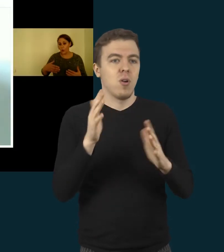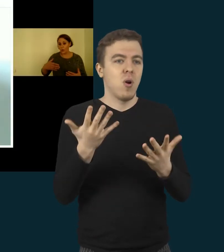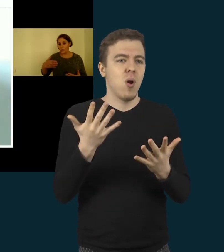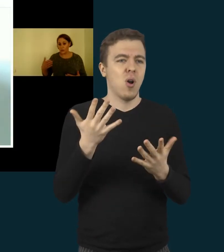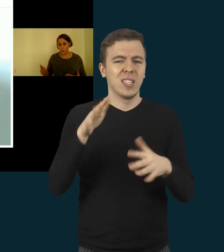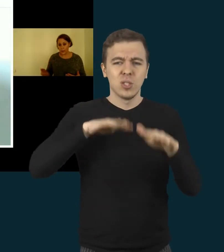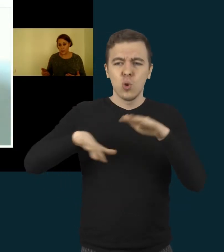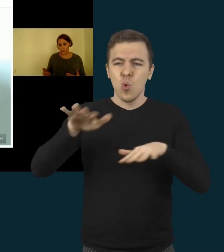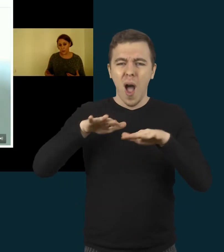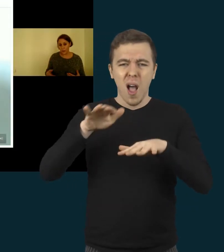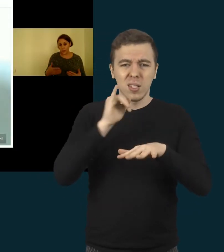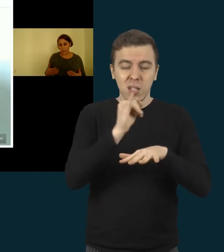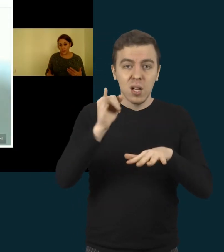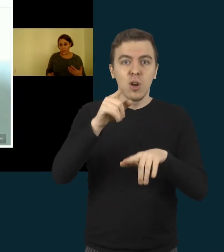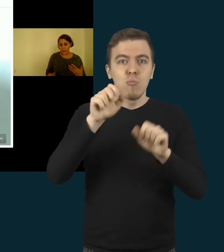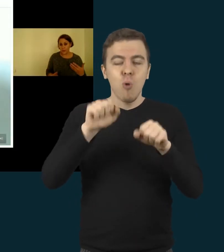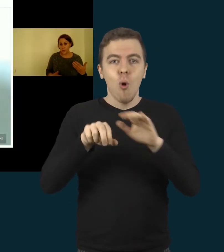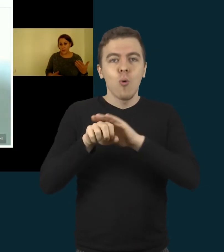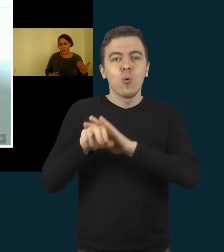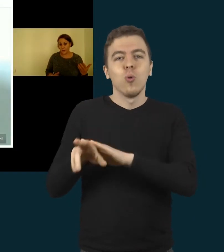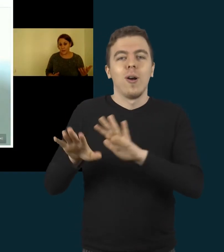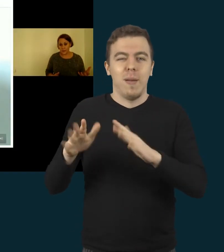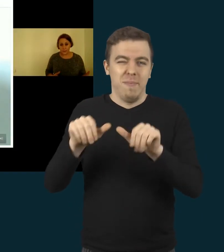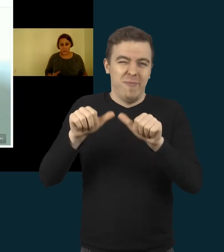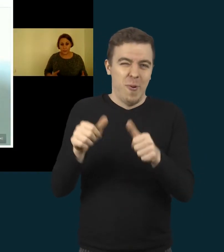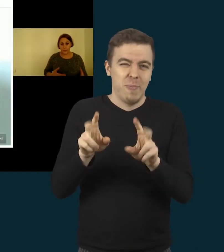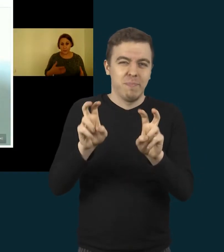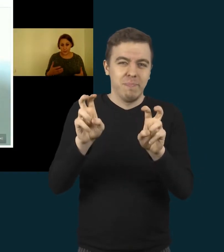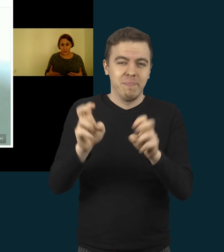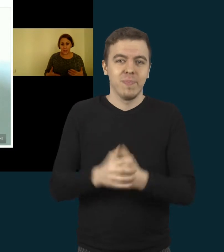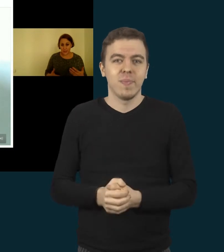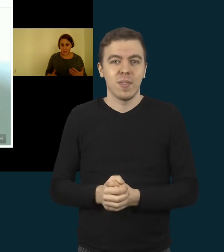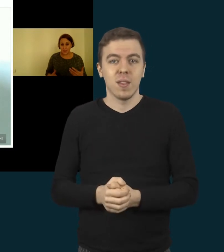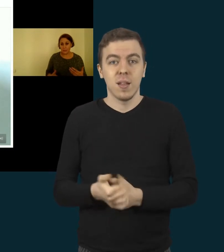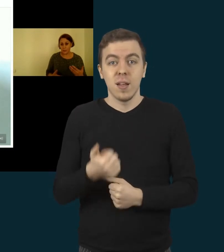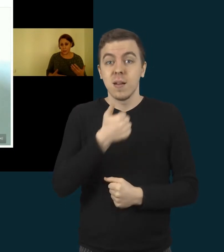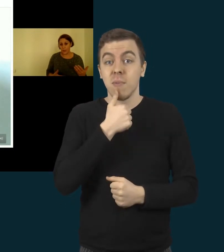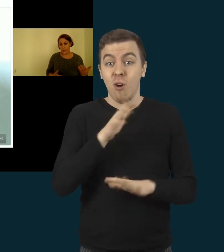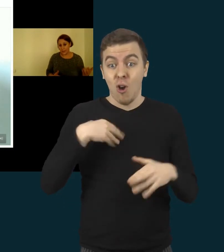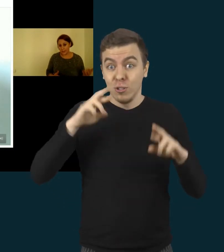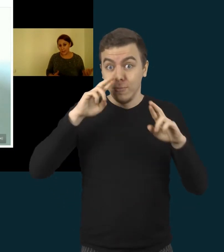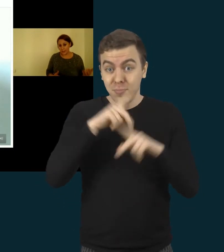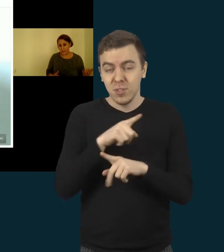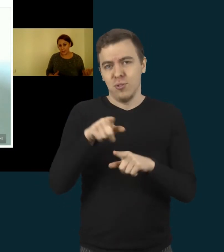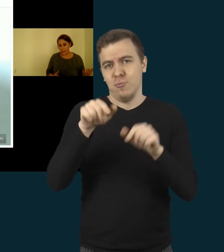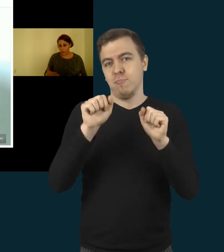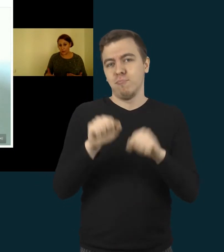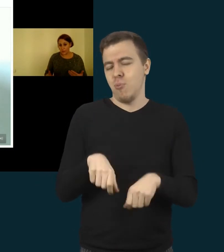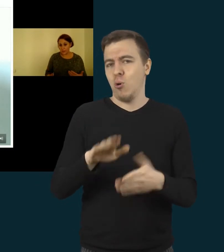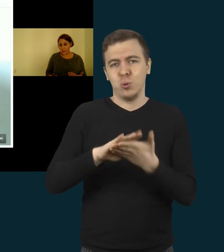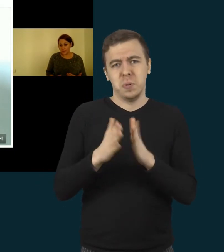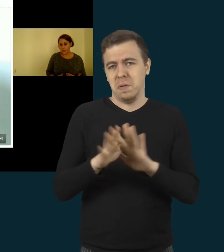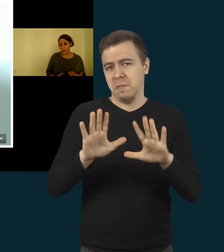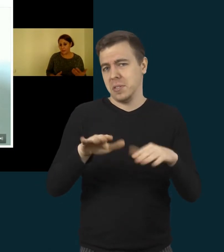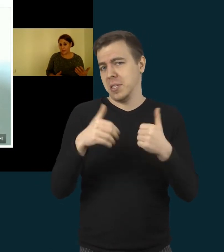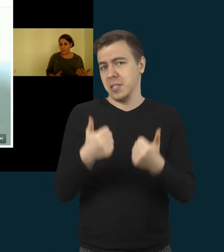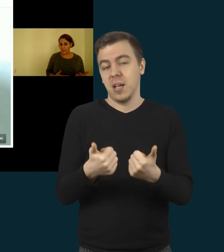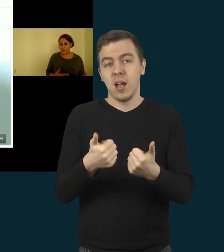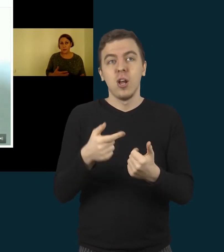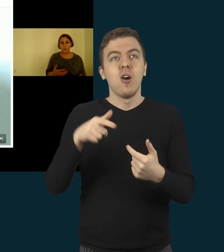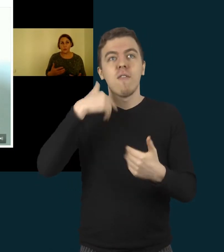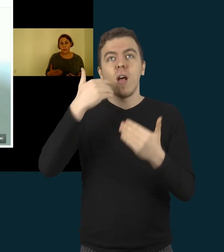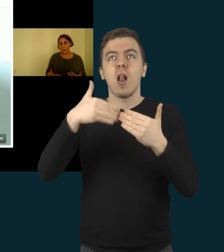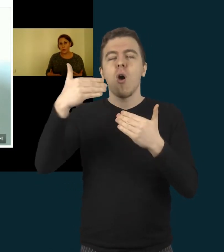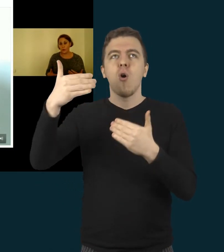situacijų, kaip mokintis, kad padarėjai klaidą, bet tu ją gali su to susitvarkyti ir kad tai